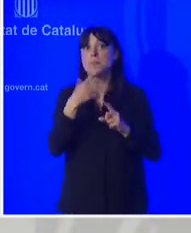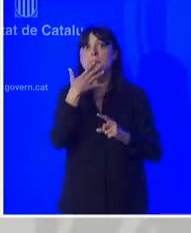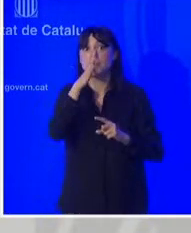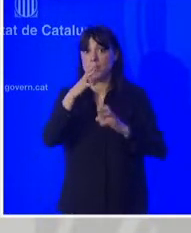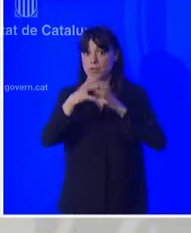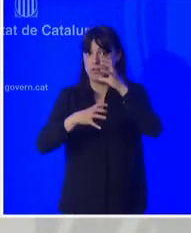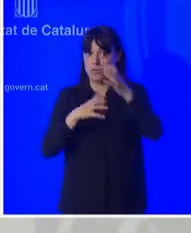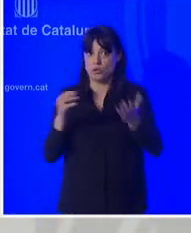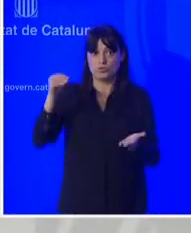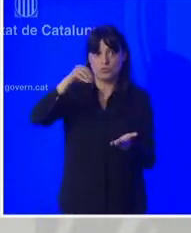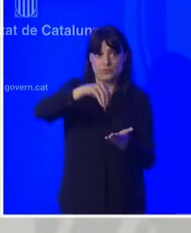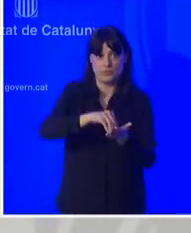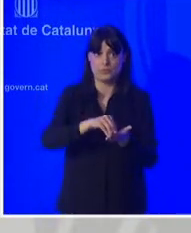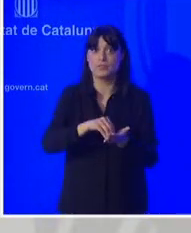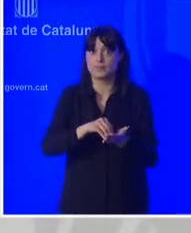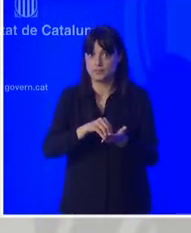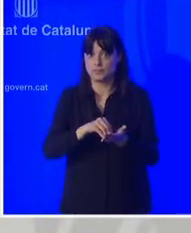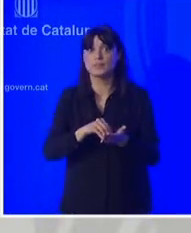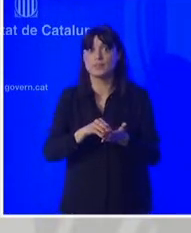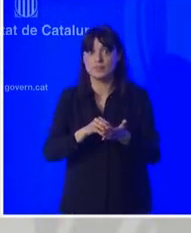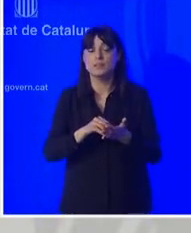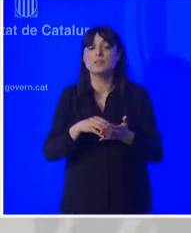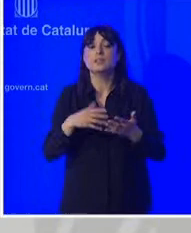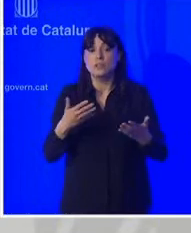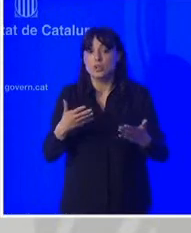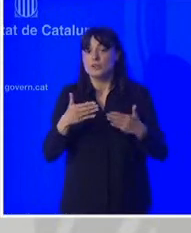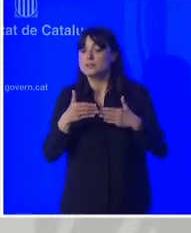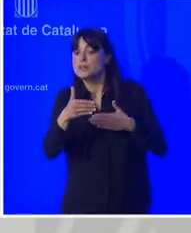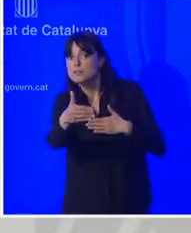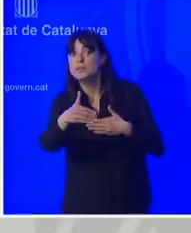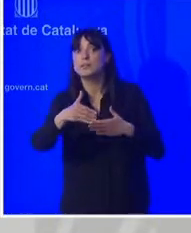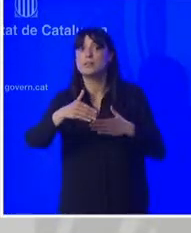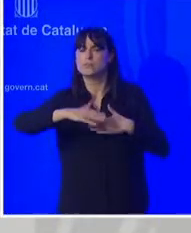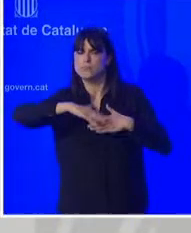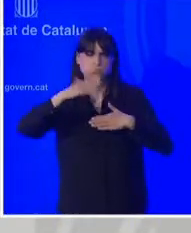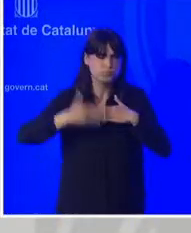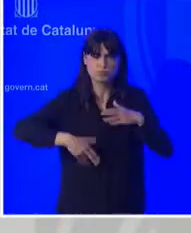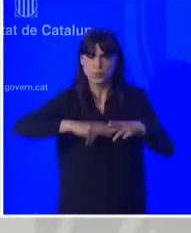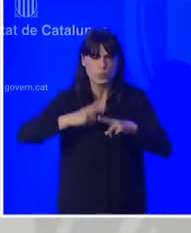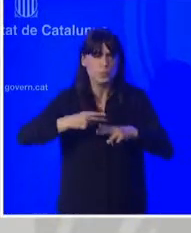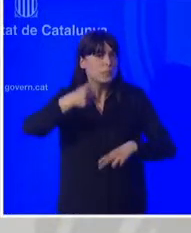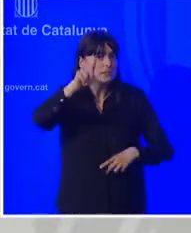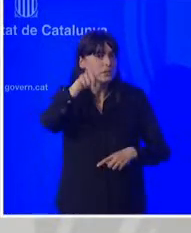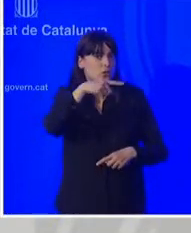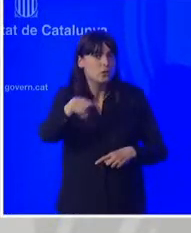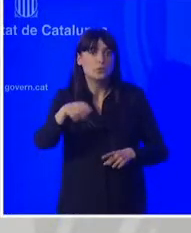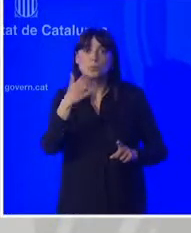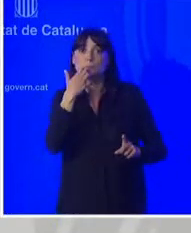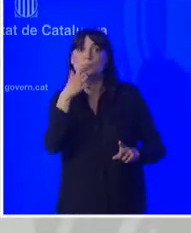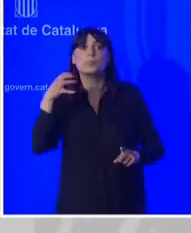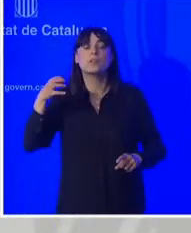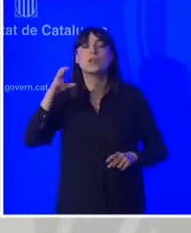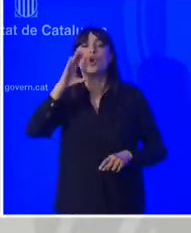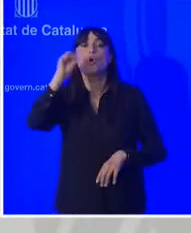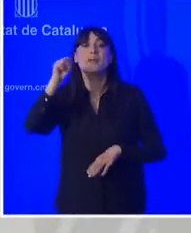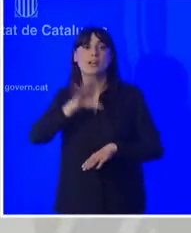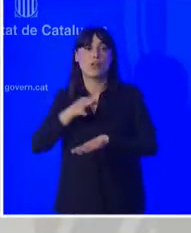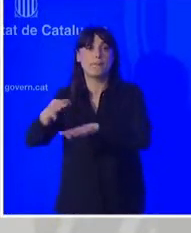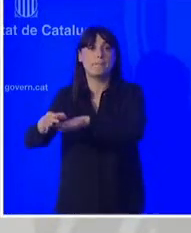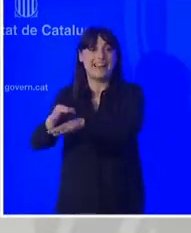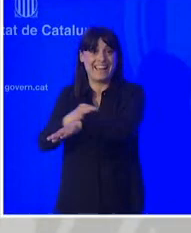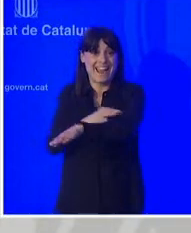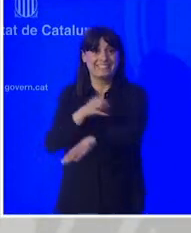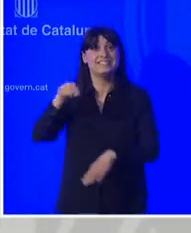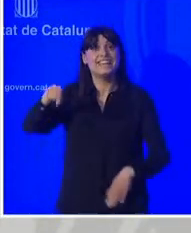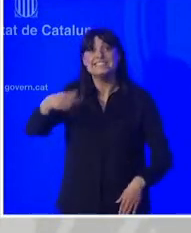complicant No sé si estem més cerca d'endurecer les restriccions tal com per exemple va fer el govern Balear que aquesta tarda